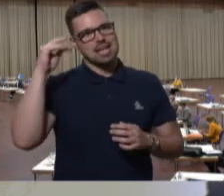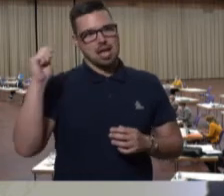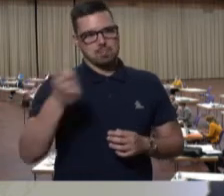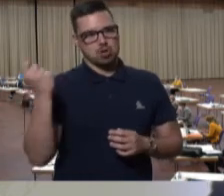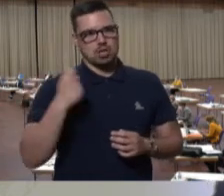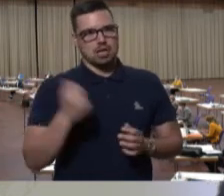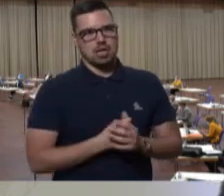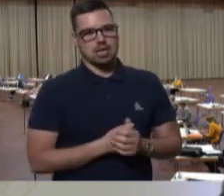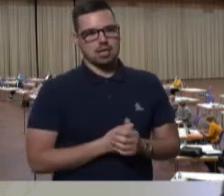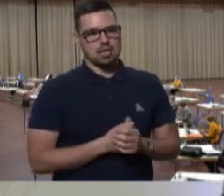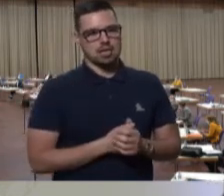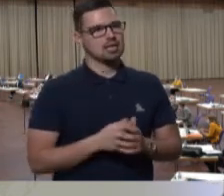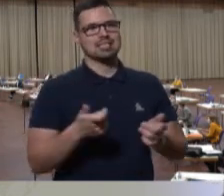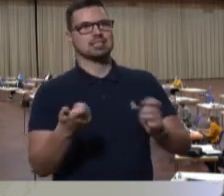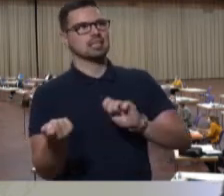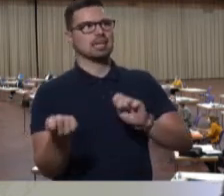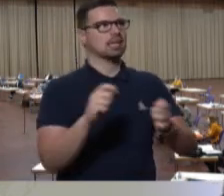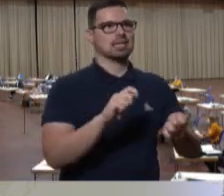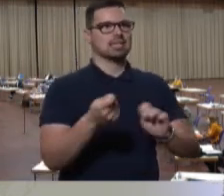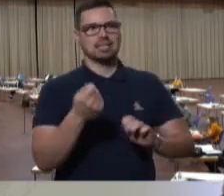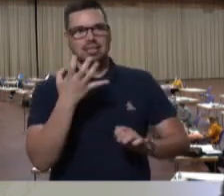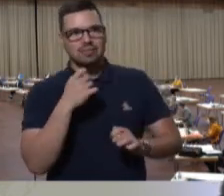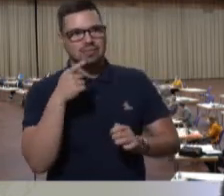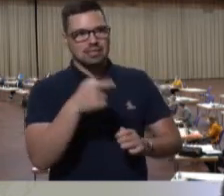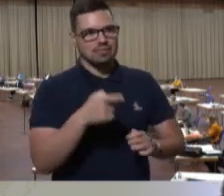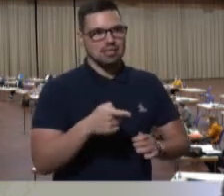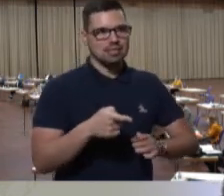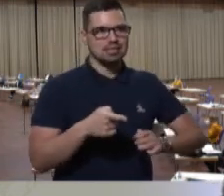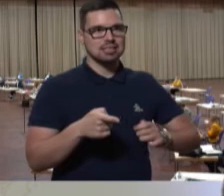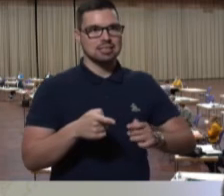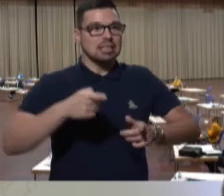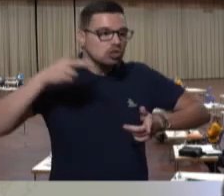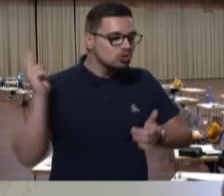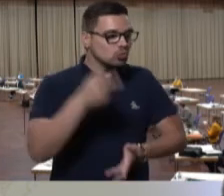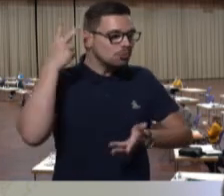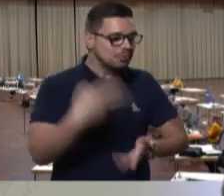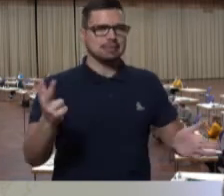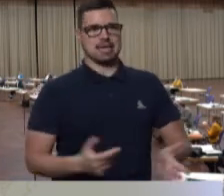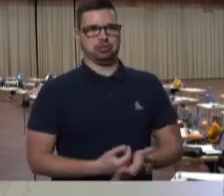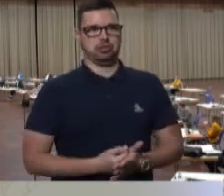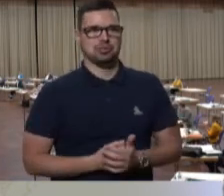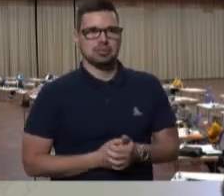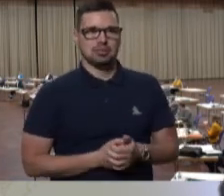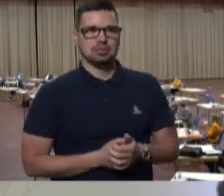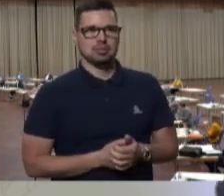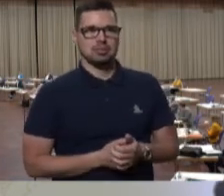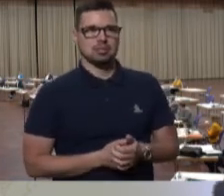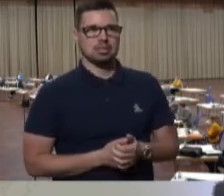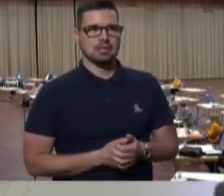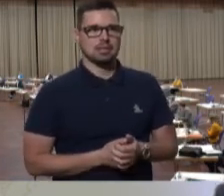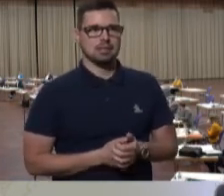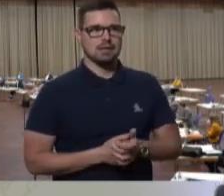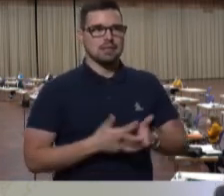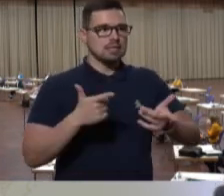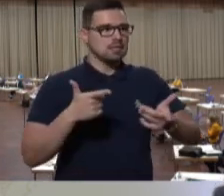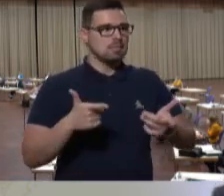Sie können das jetzt drehen und wenden, wie Sie wollen. Der Sachverhalt stimmt nicht, den Sie hier dargestellt haben. Es wird